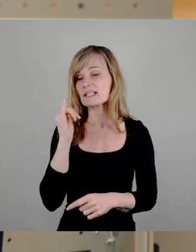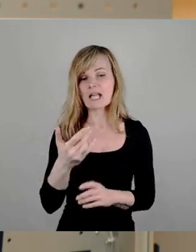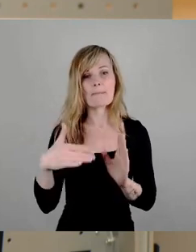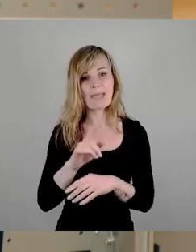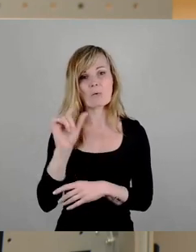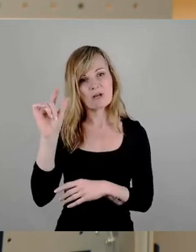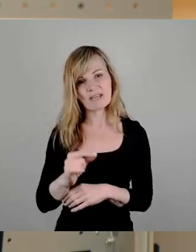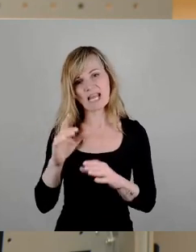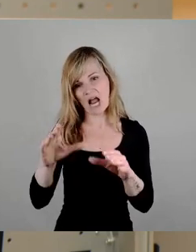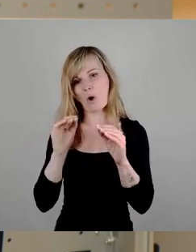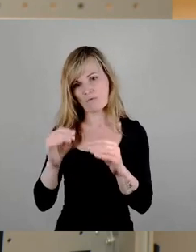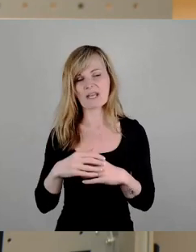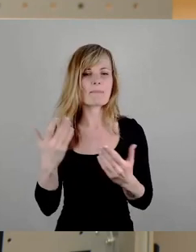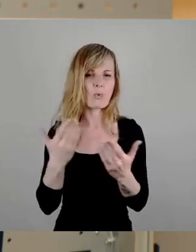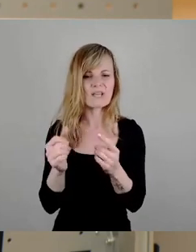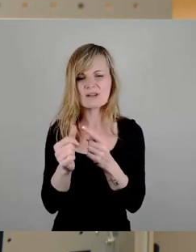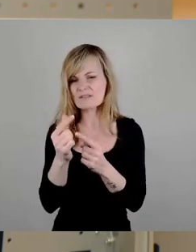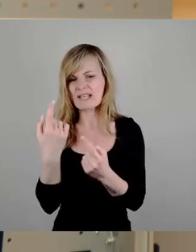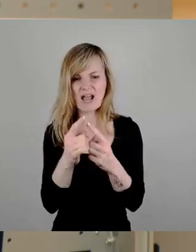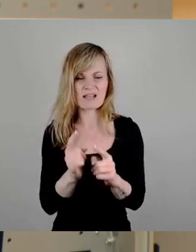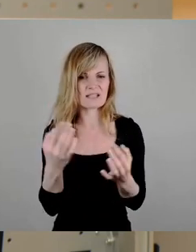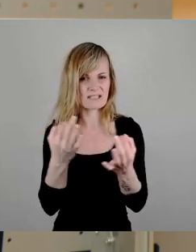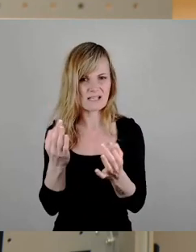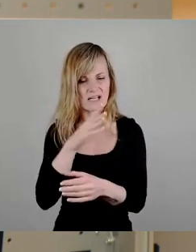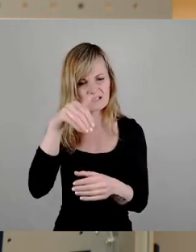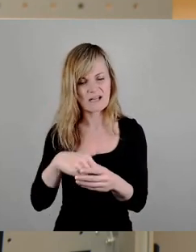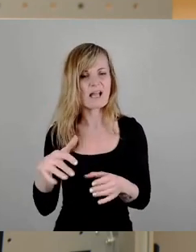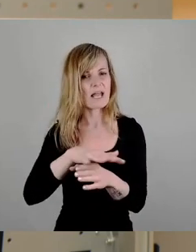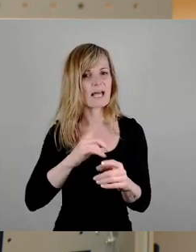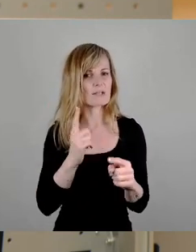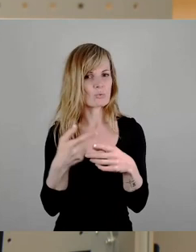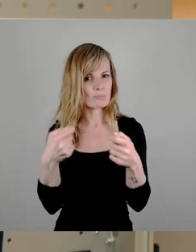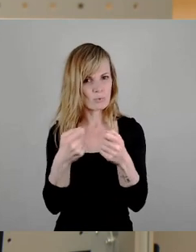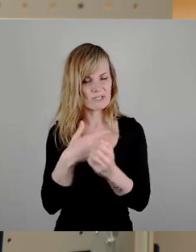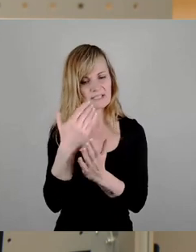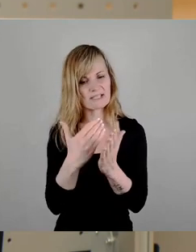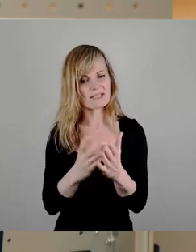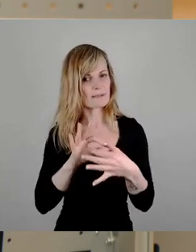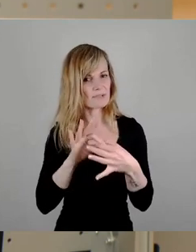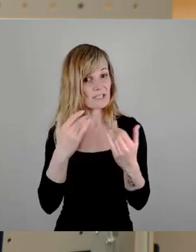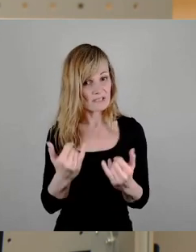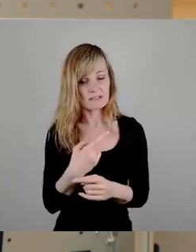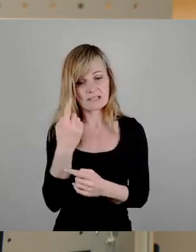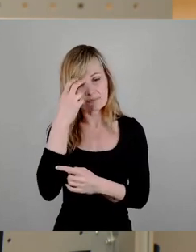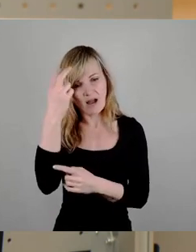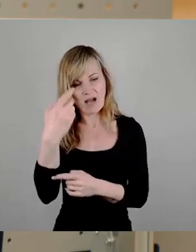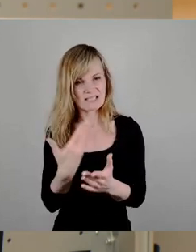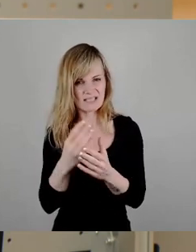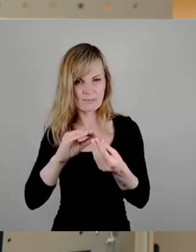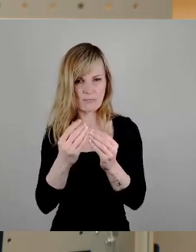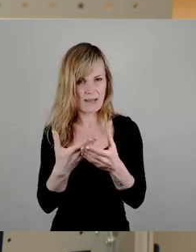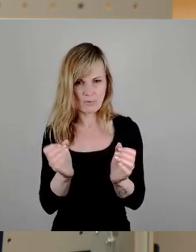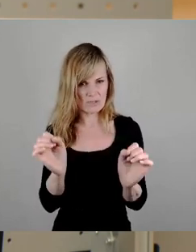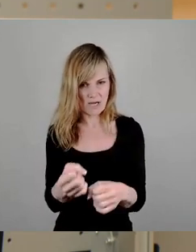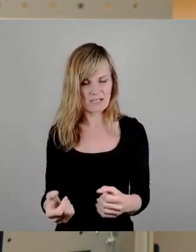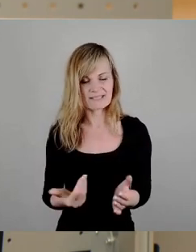auf. Oder irgendwelche anderen Dinge, die sich auf Landes und Bundesgesetze beziehen, die wir hier in diesem Rat gar nicht lösen können. Deswegen lassen wir